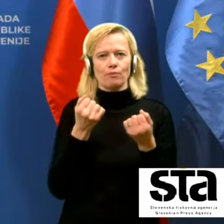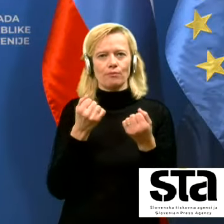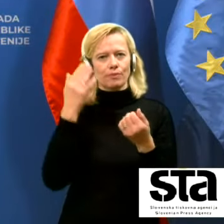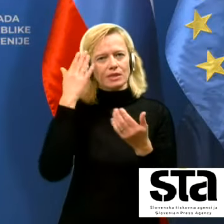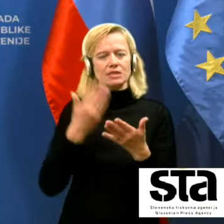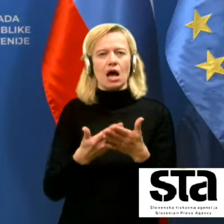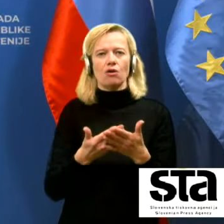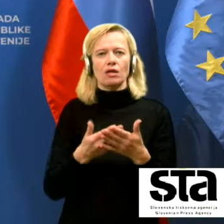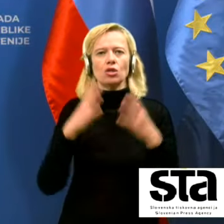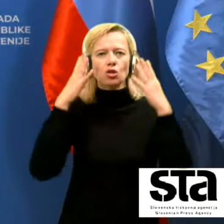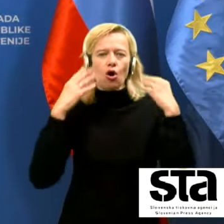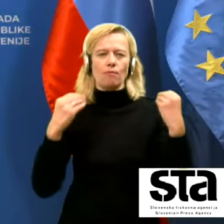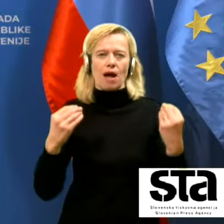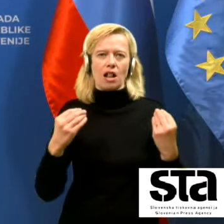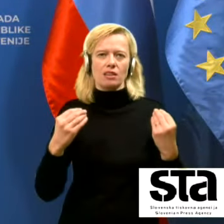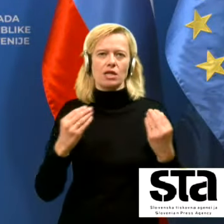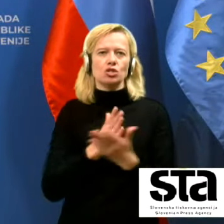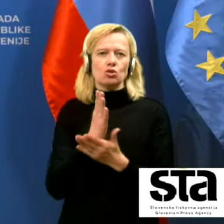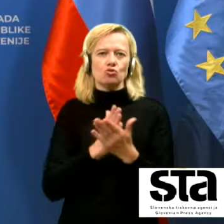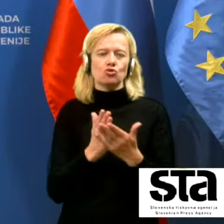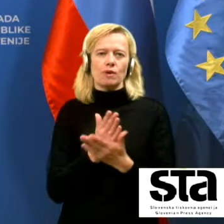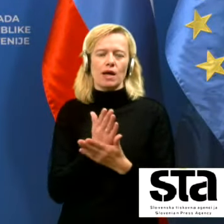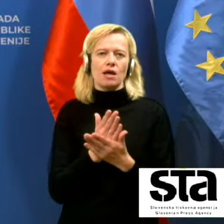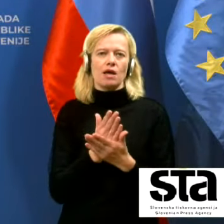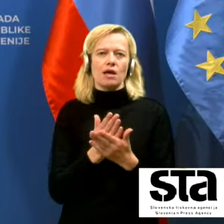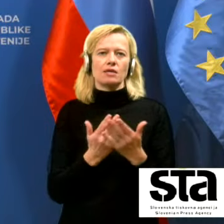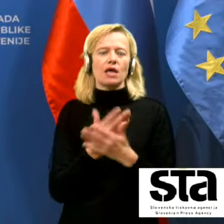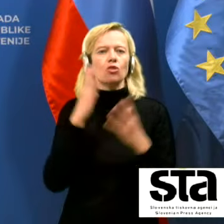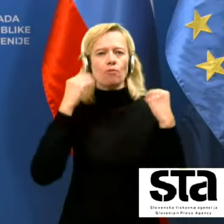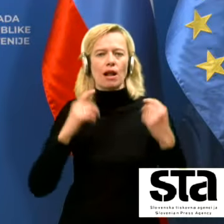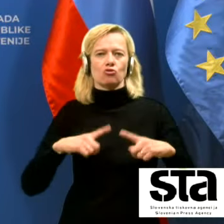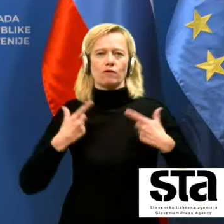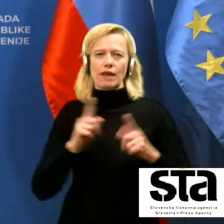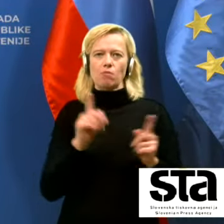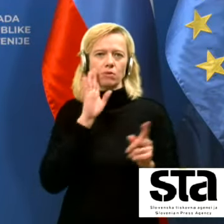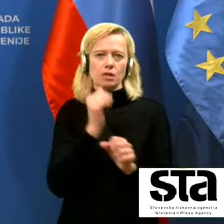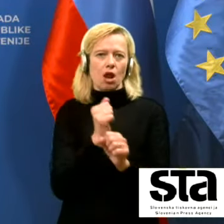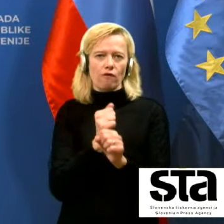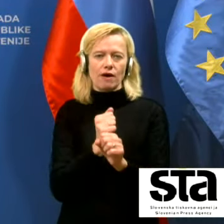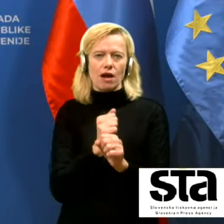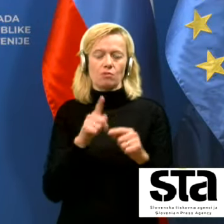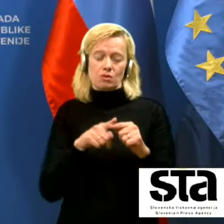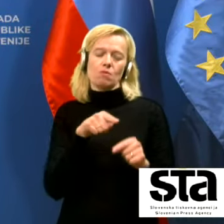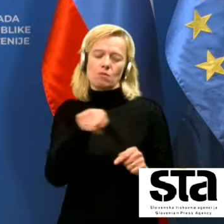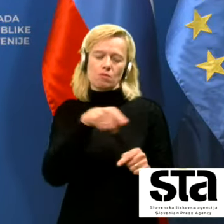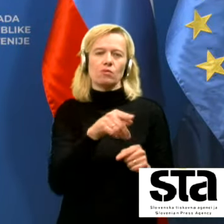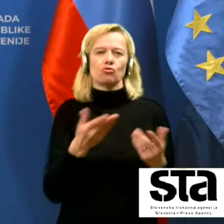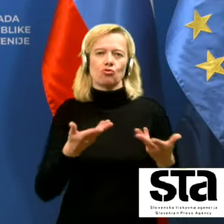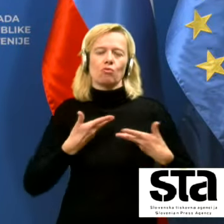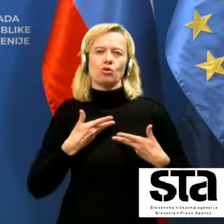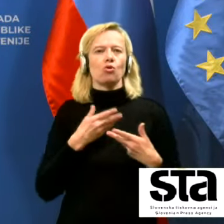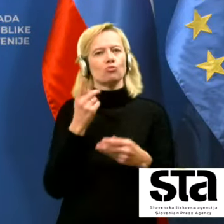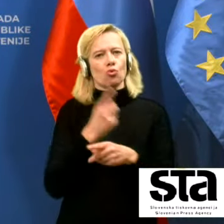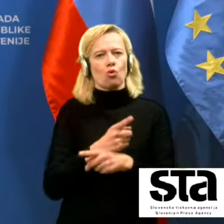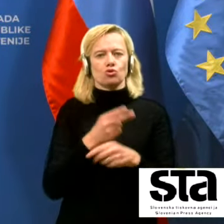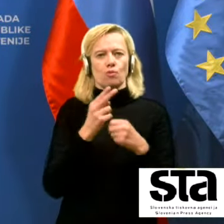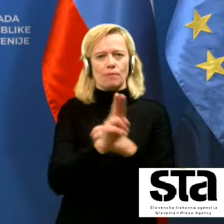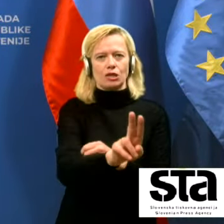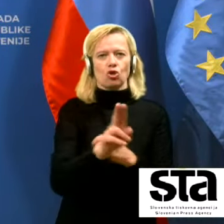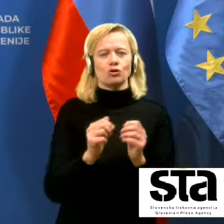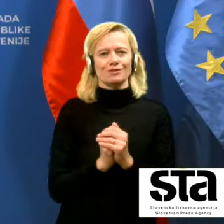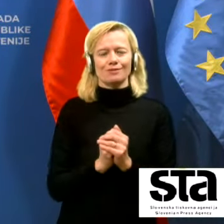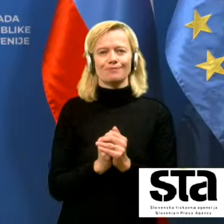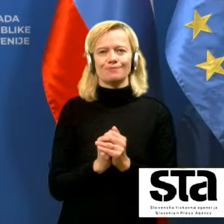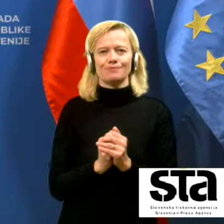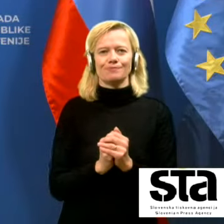normalno življenje ne bi delovale in tudi tiste potem sveda dobijo določeno prednost kot rečeno